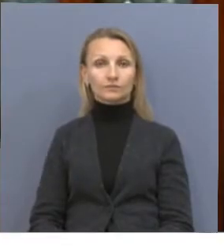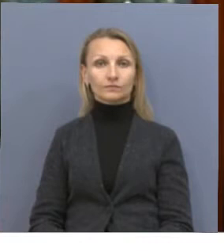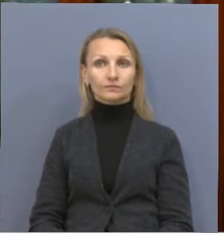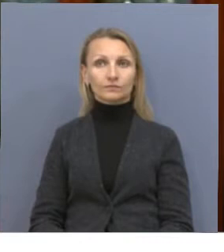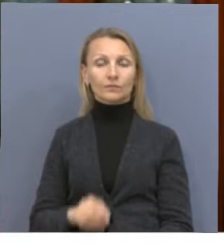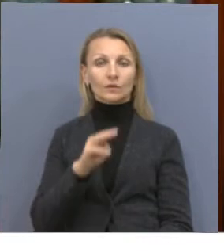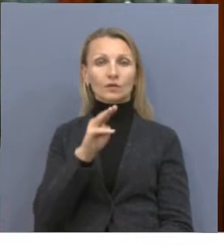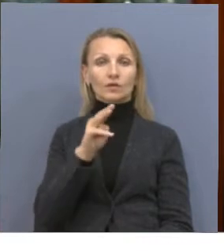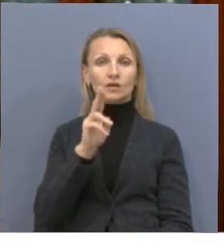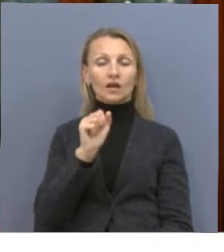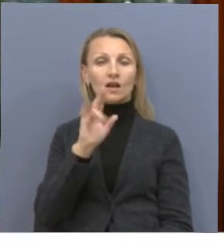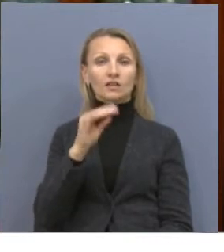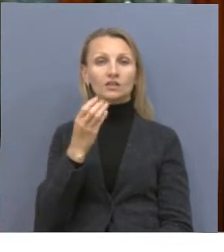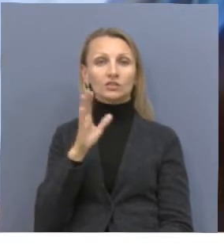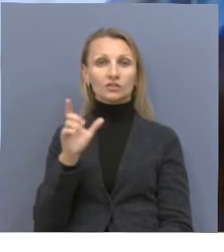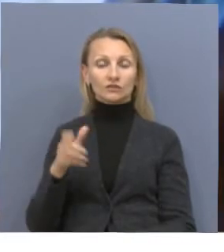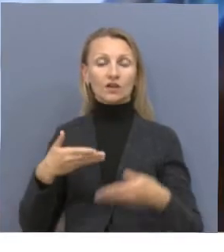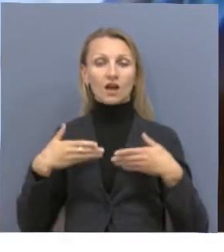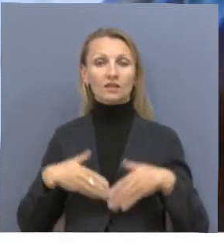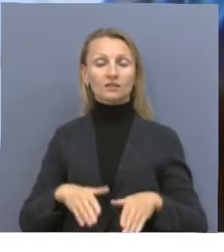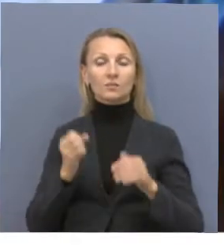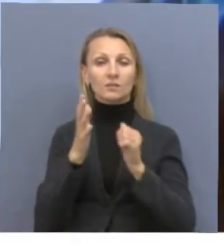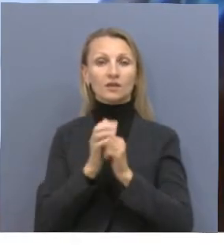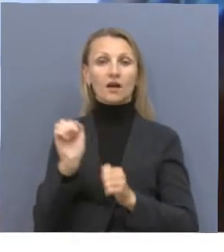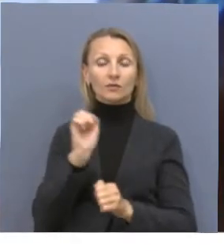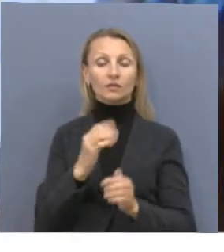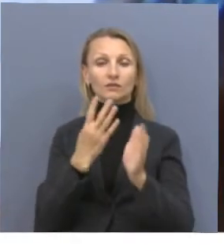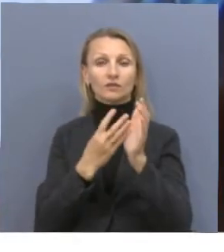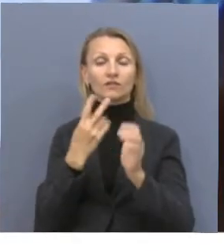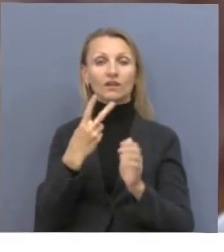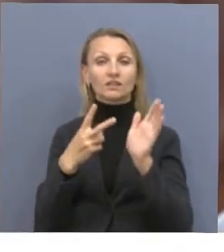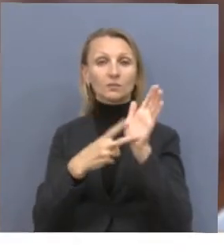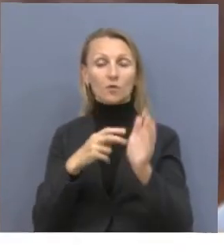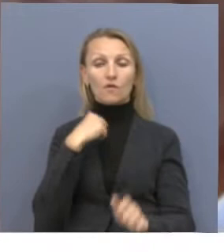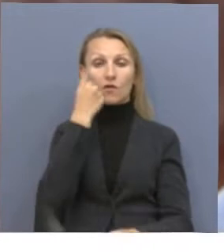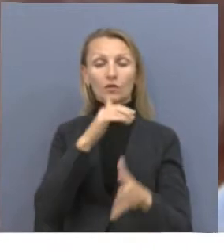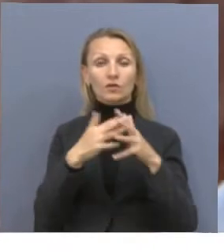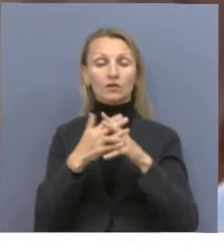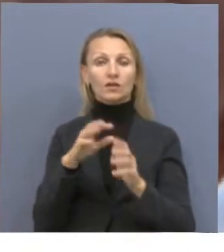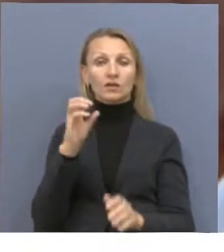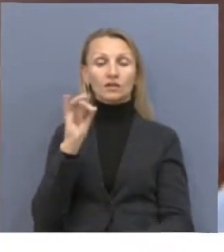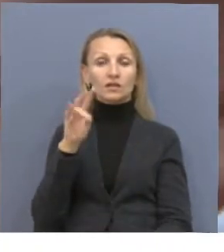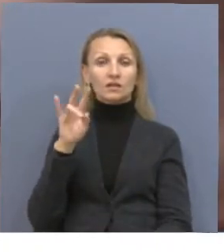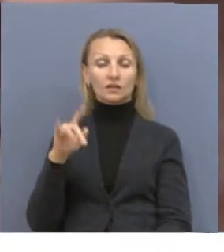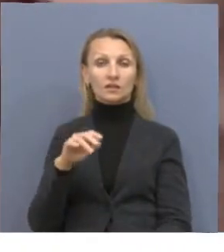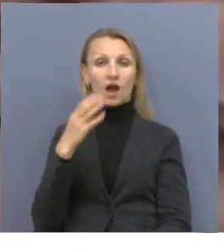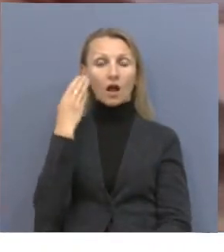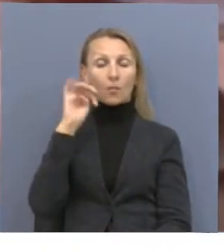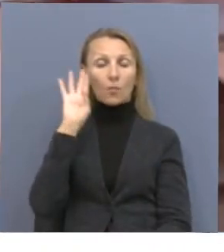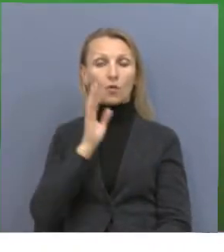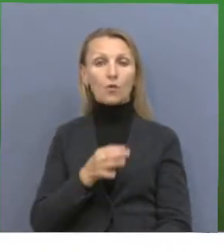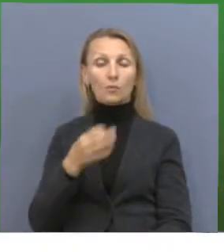Турсенбек Какишев родился 15 августа 1927 года в селе Борле, Блондынского района Кмолинской области.